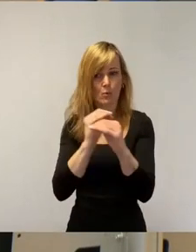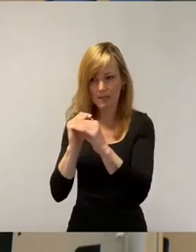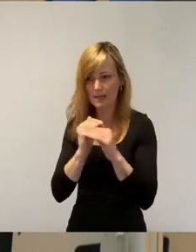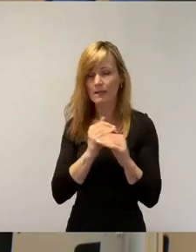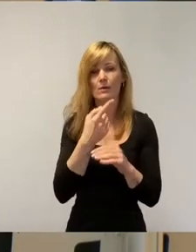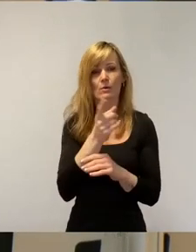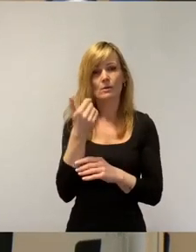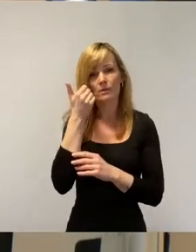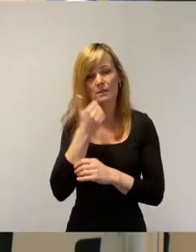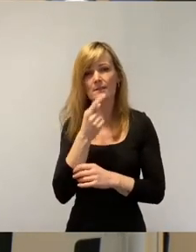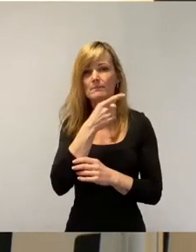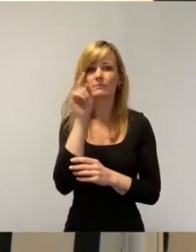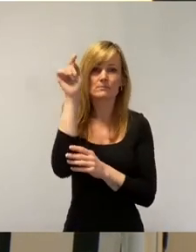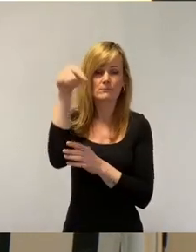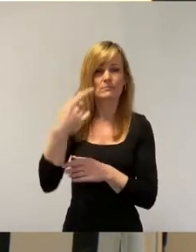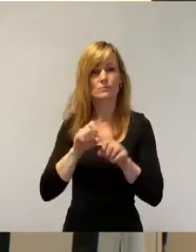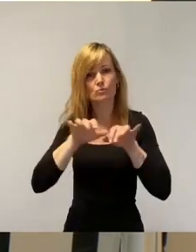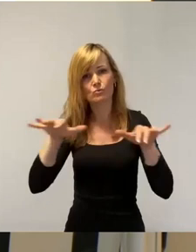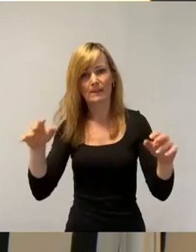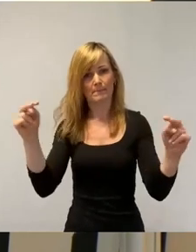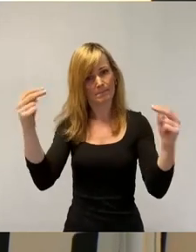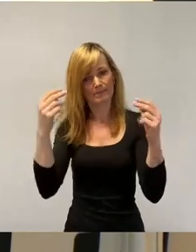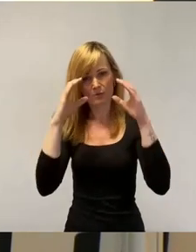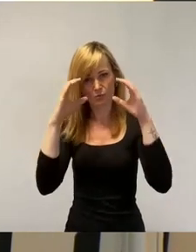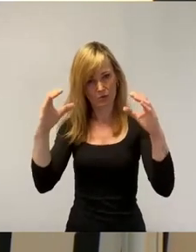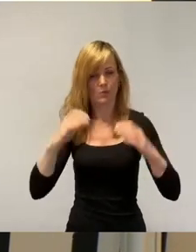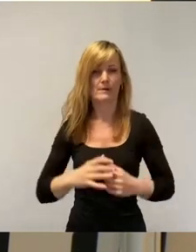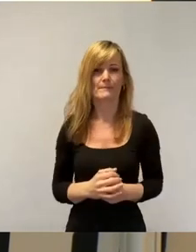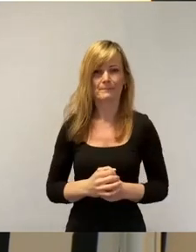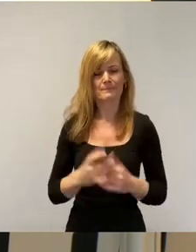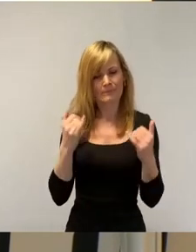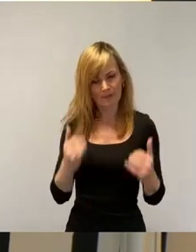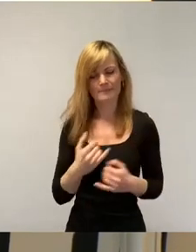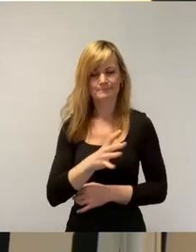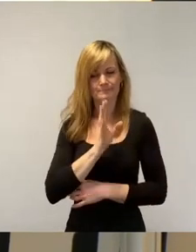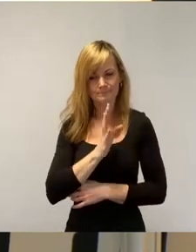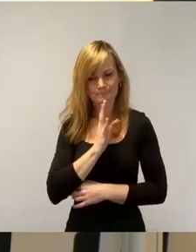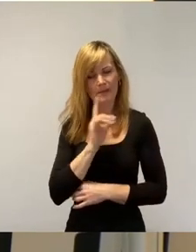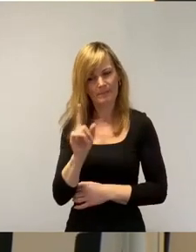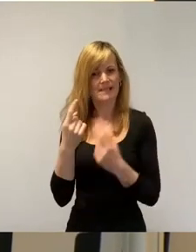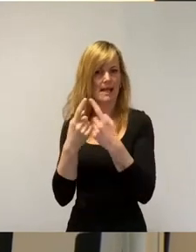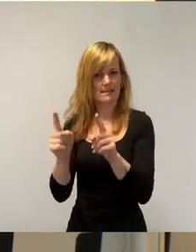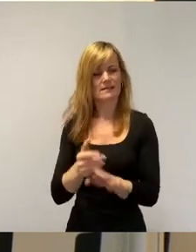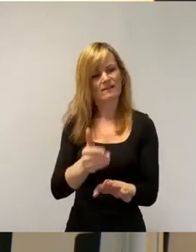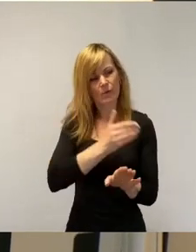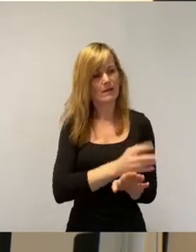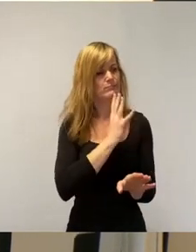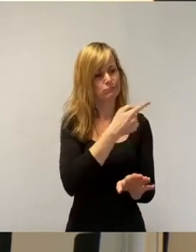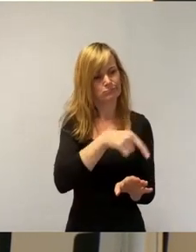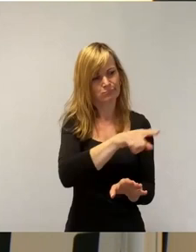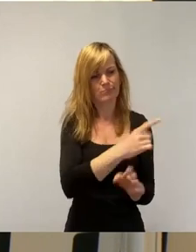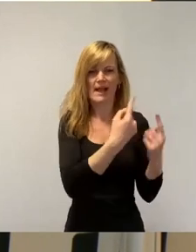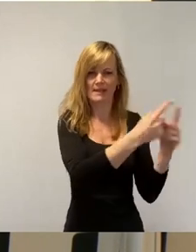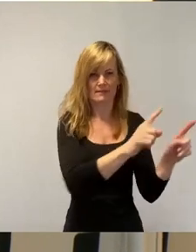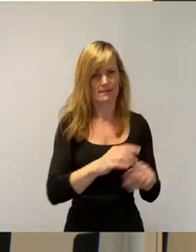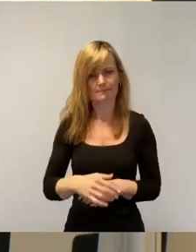Datenendgeräten. Jetzt von mir eine etwas andere Rede, als die anderen Sie gehalten haben. Bargeld ist der